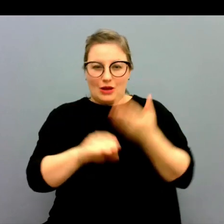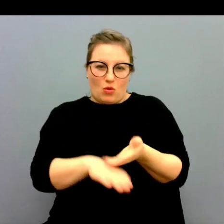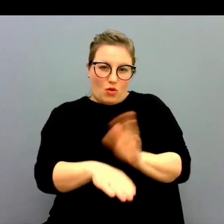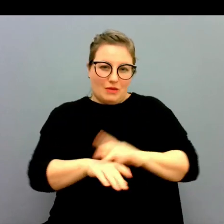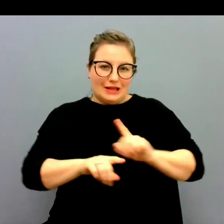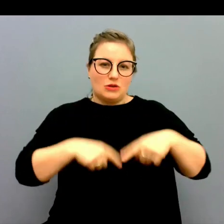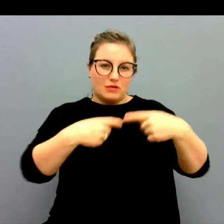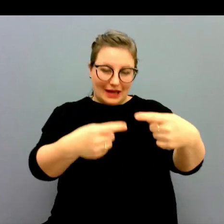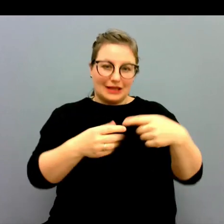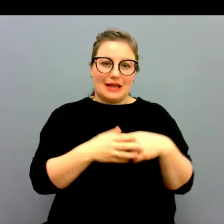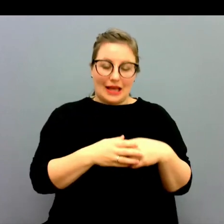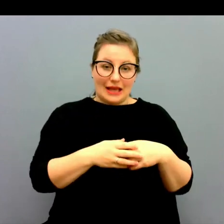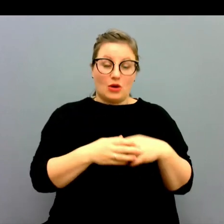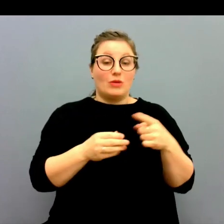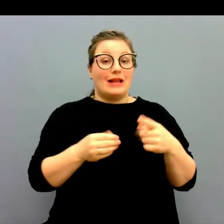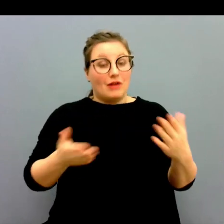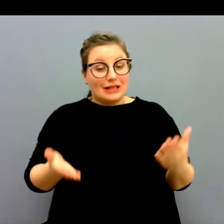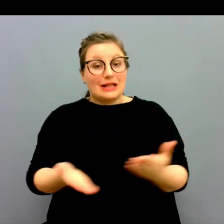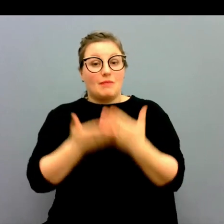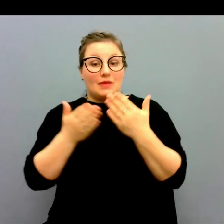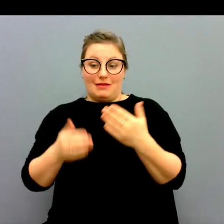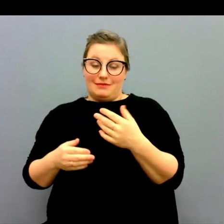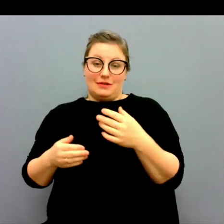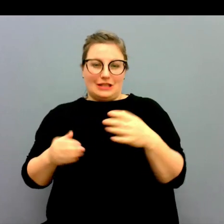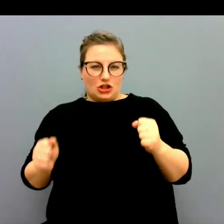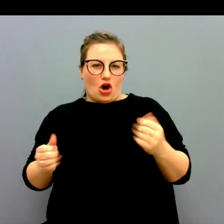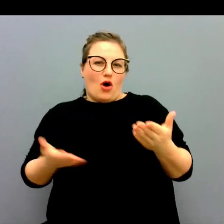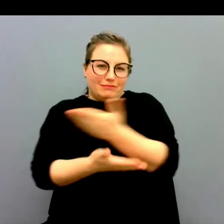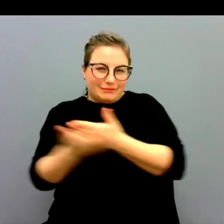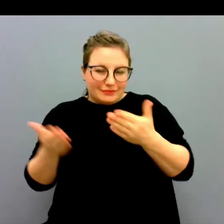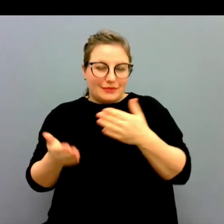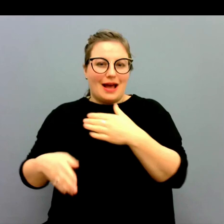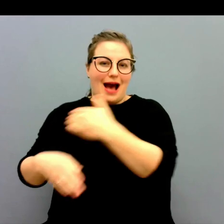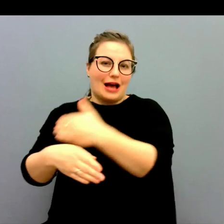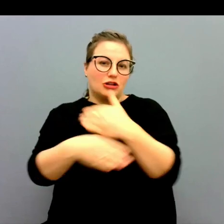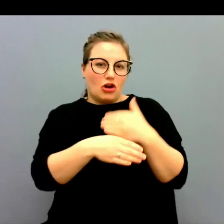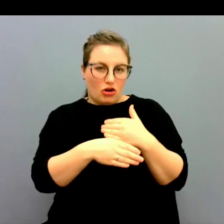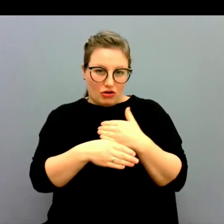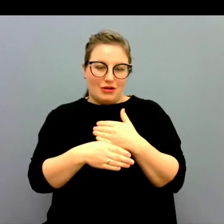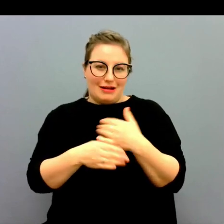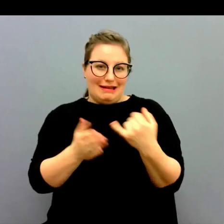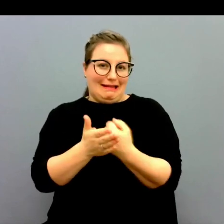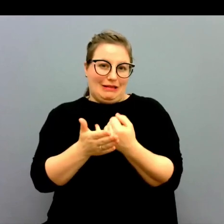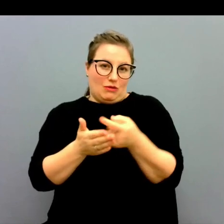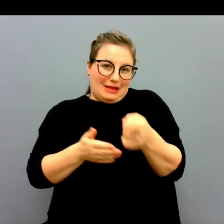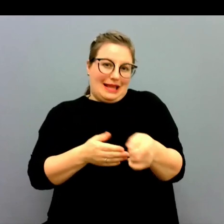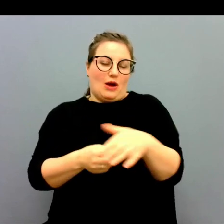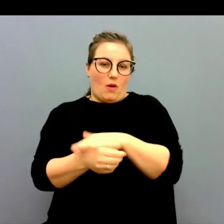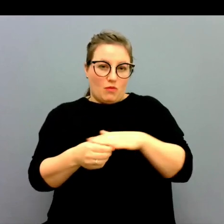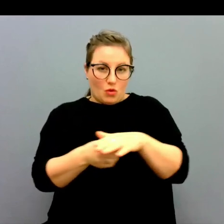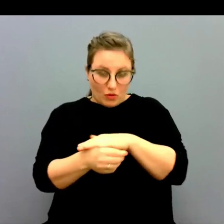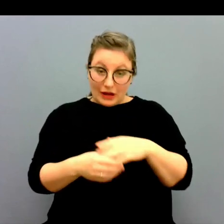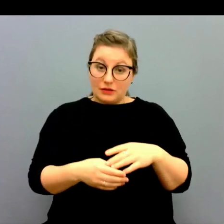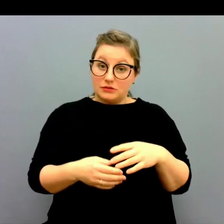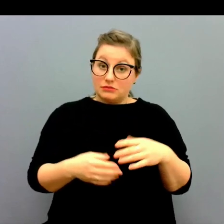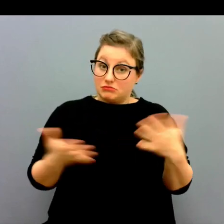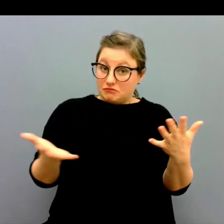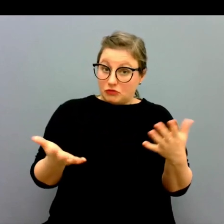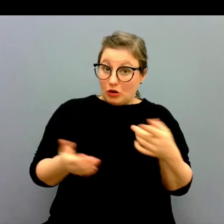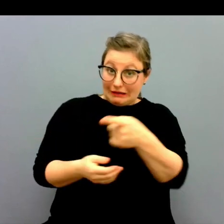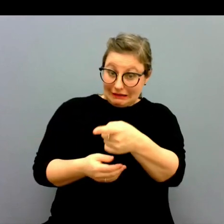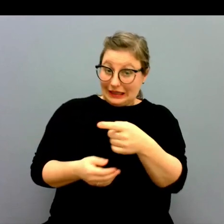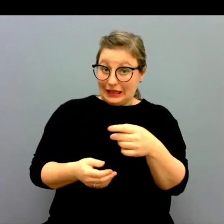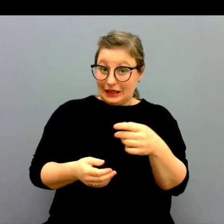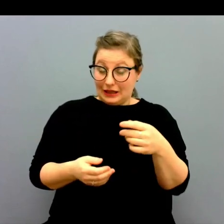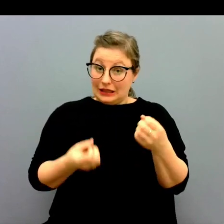att det också ska göras i samarbete med aktörer inom området. Finns det något du kan säga om det? det något som